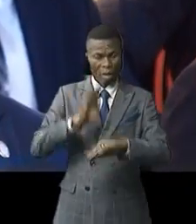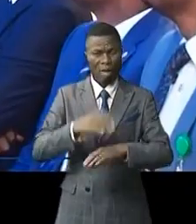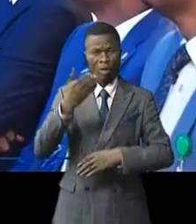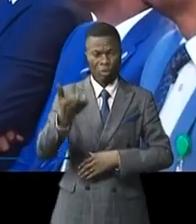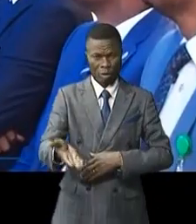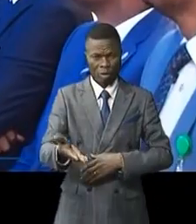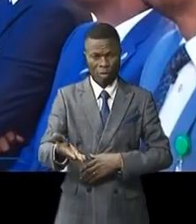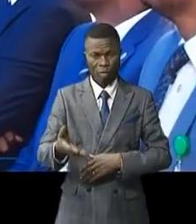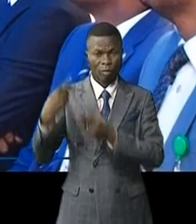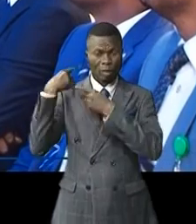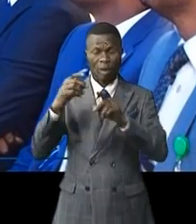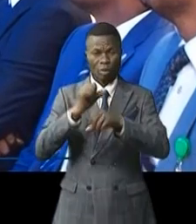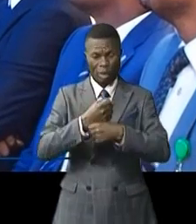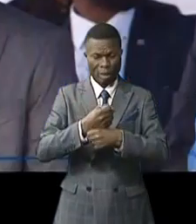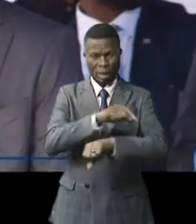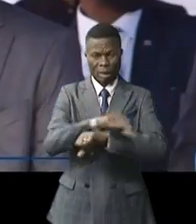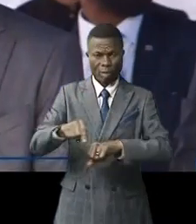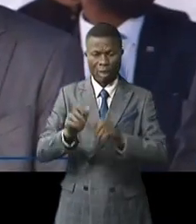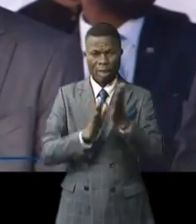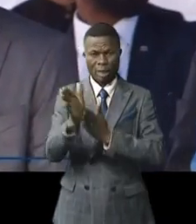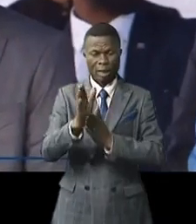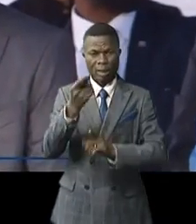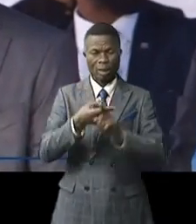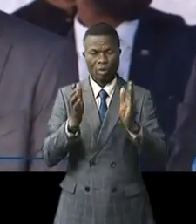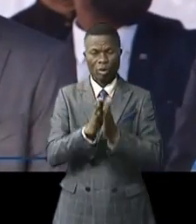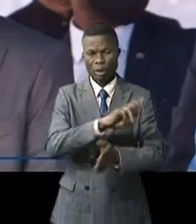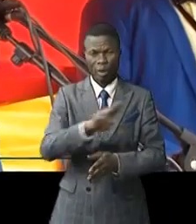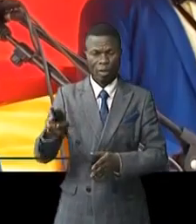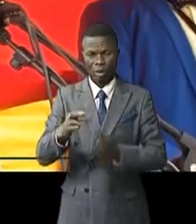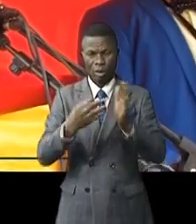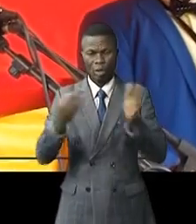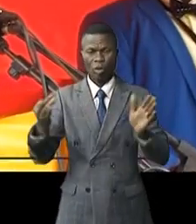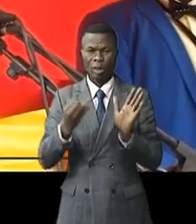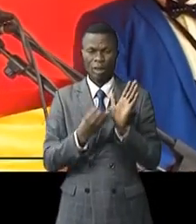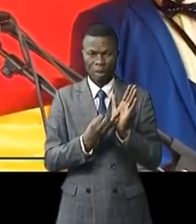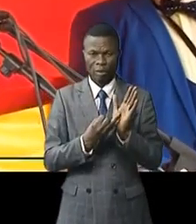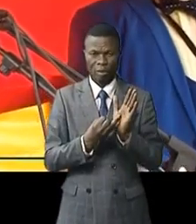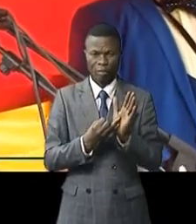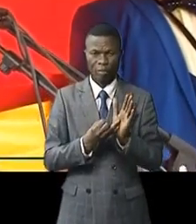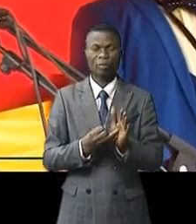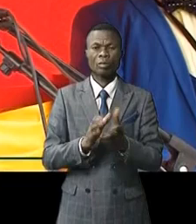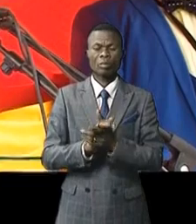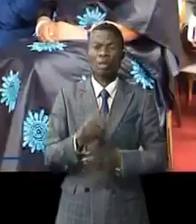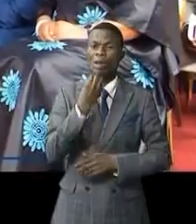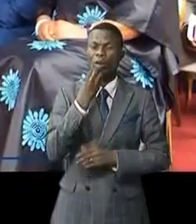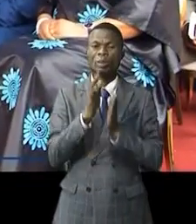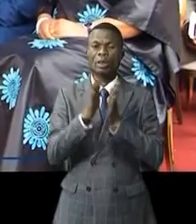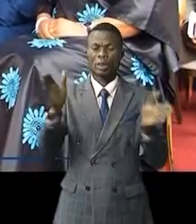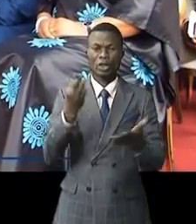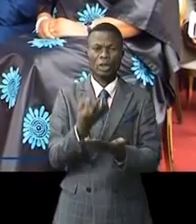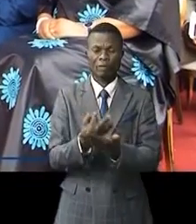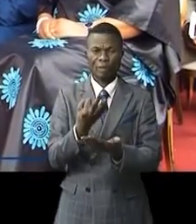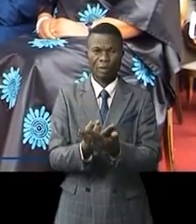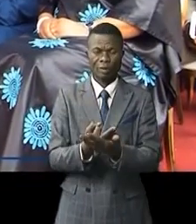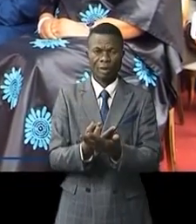'IGF depuis sa création le 15 septembre 1987. Prenez la parole, Gilles Allinguété, inspecteur